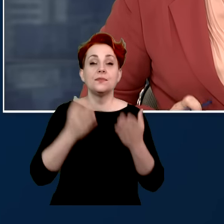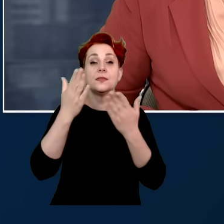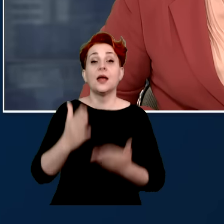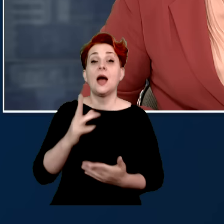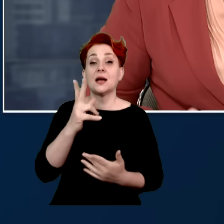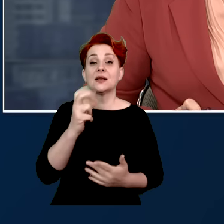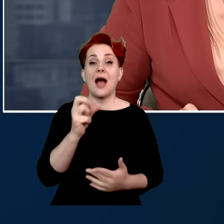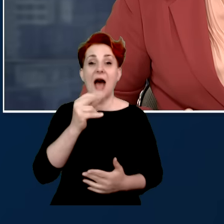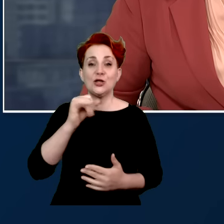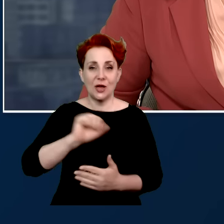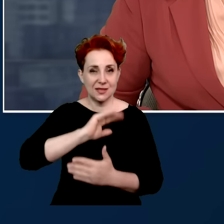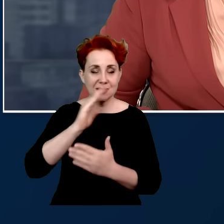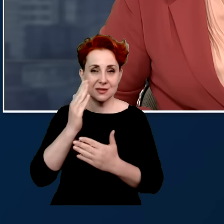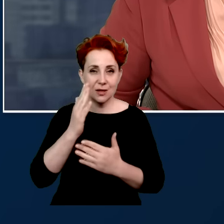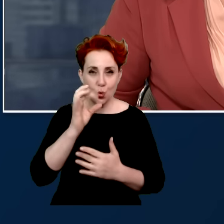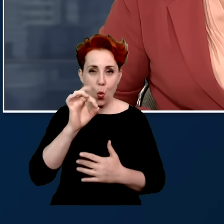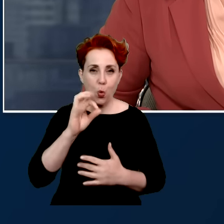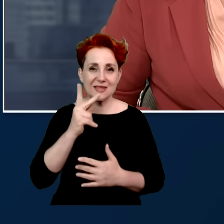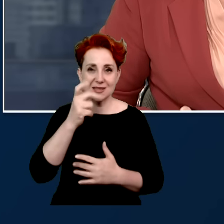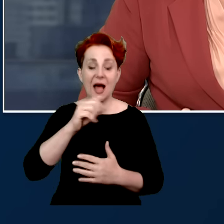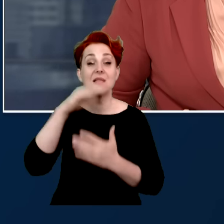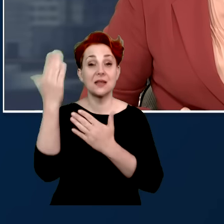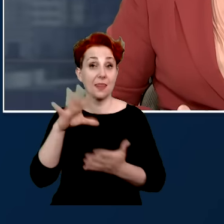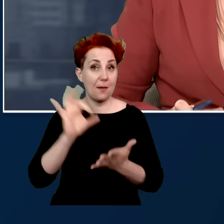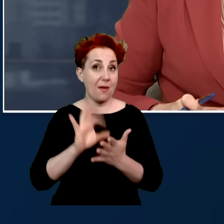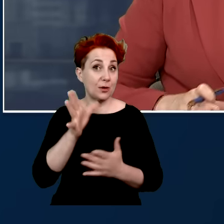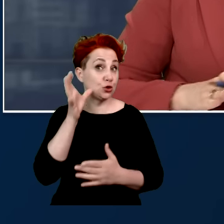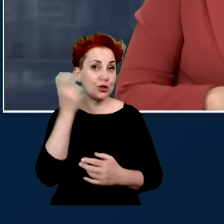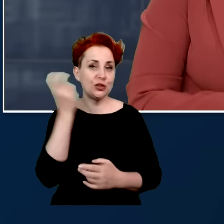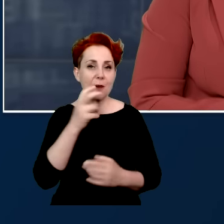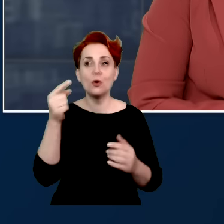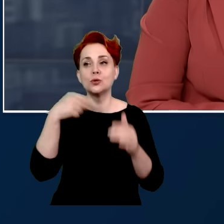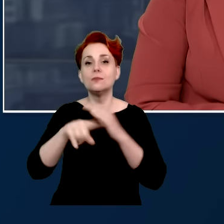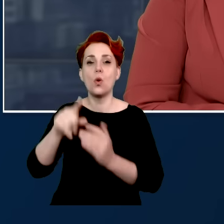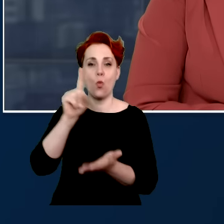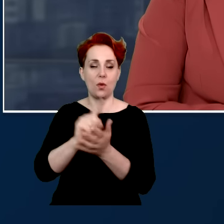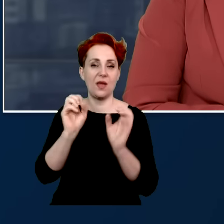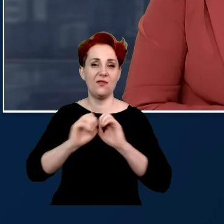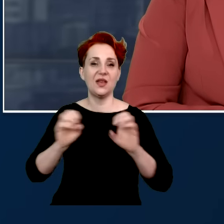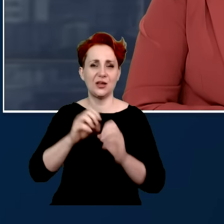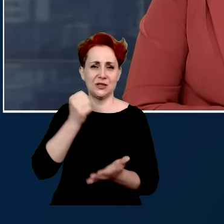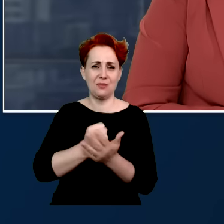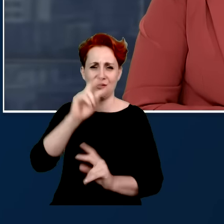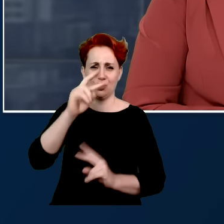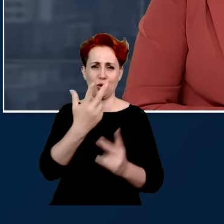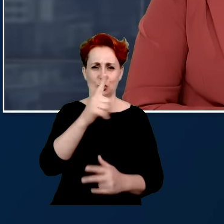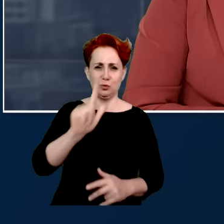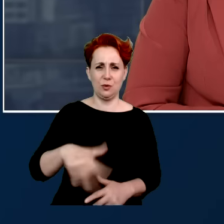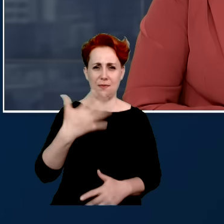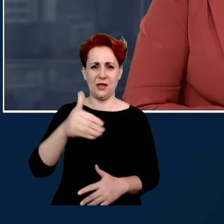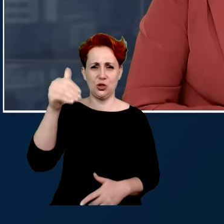zaprasza, na pewno będzie się działo i być może tam uda się wyjaśnić sprawę, skąd te 3,5 tysiąca